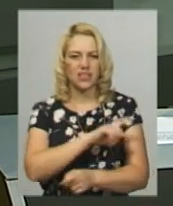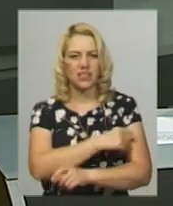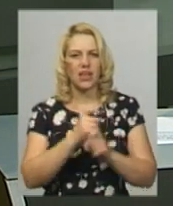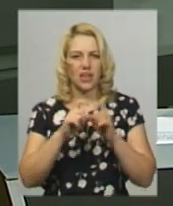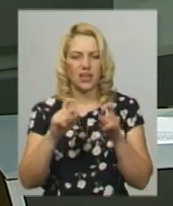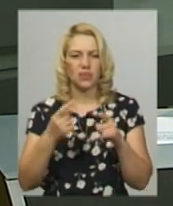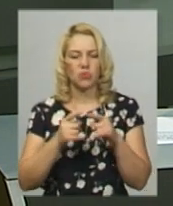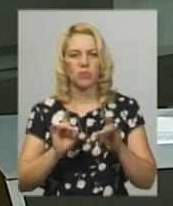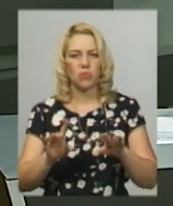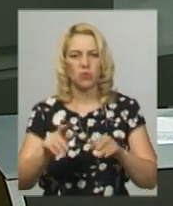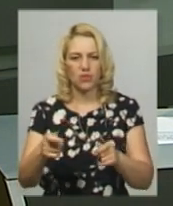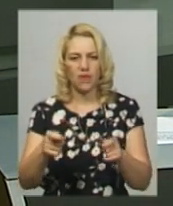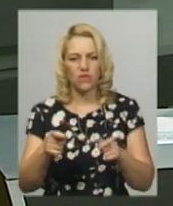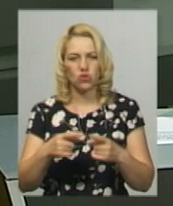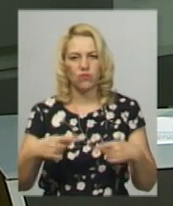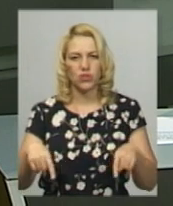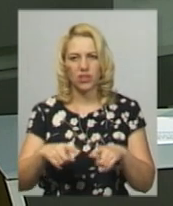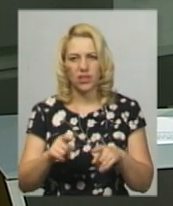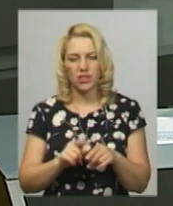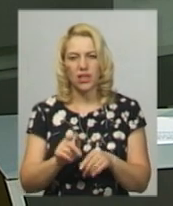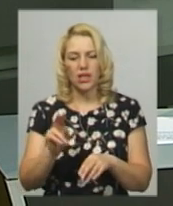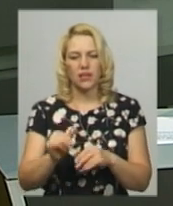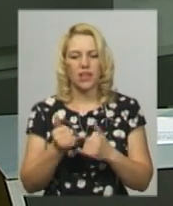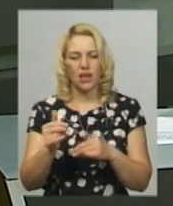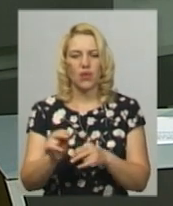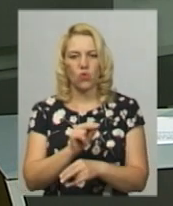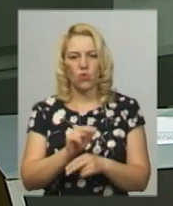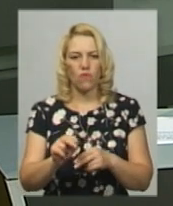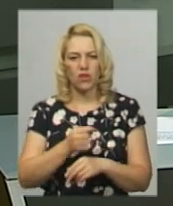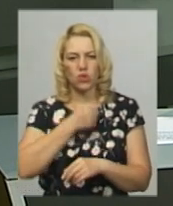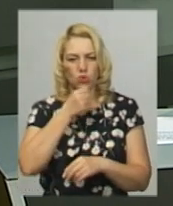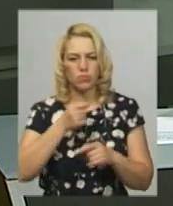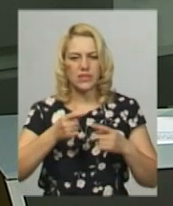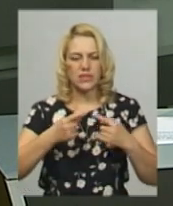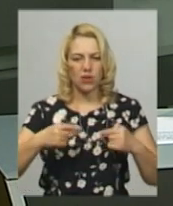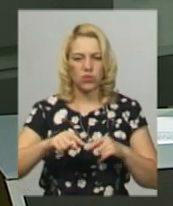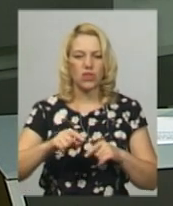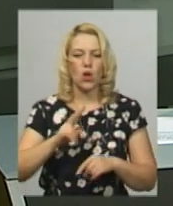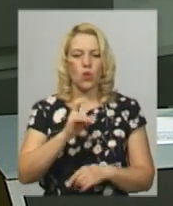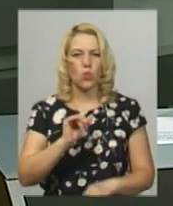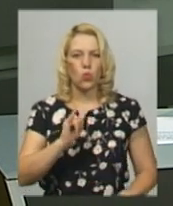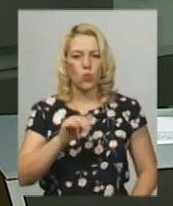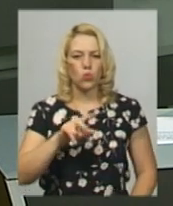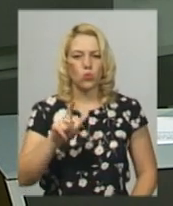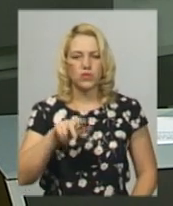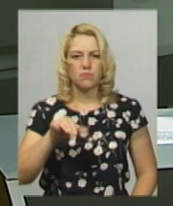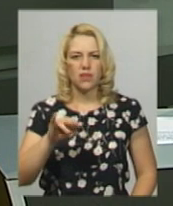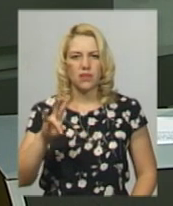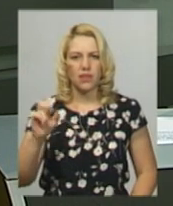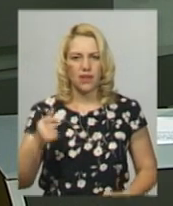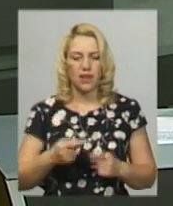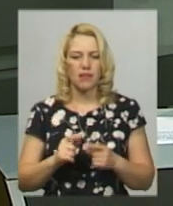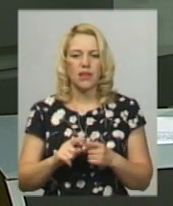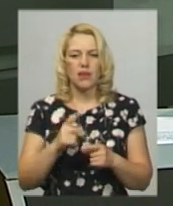це повідомила завідуюча відділенням для лікування дорослих хворих закладу Валентина Кузьміна. За її словами, тенденція до збільшення